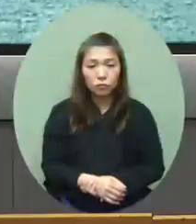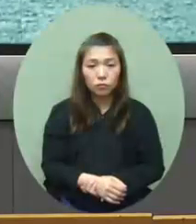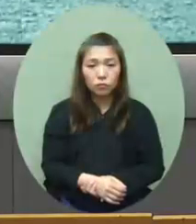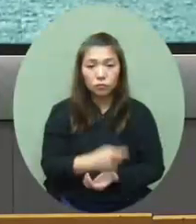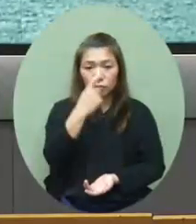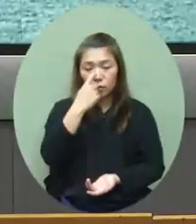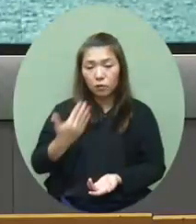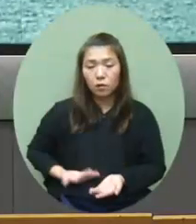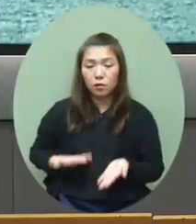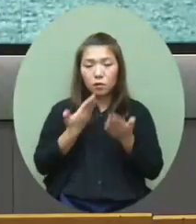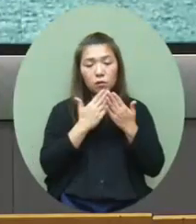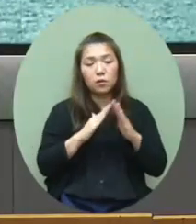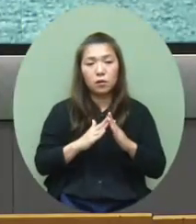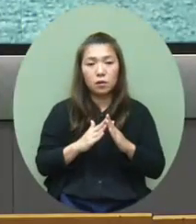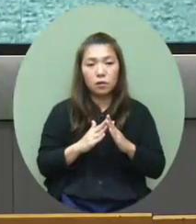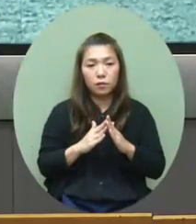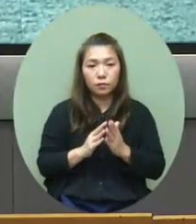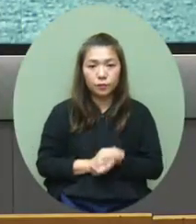英華那間學校就